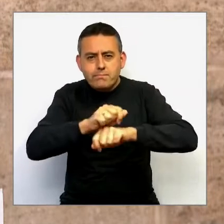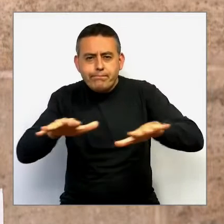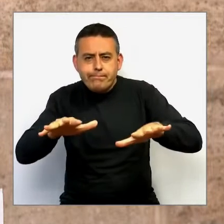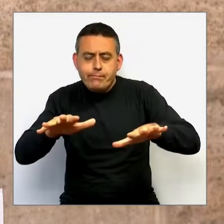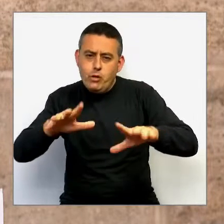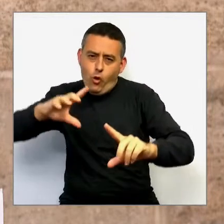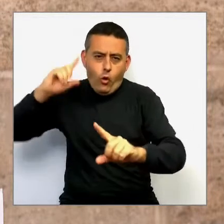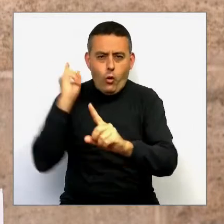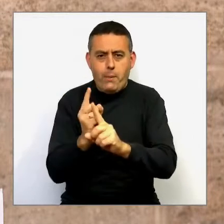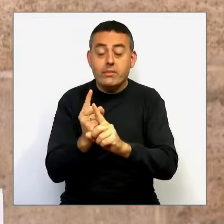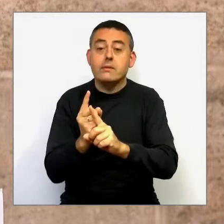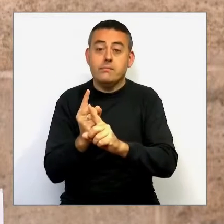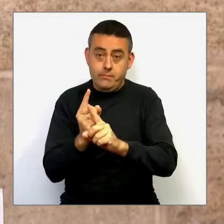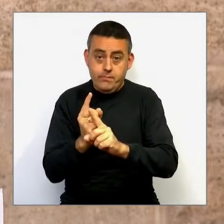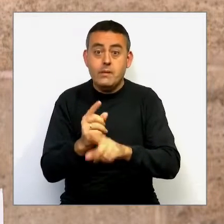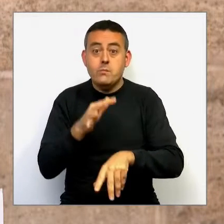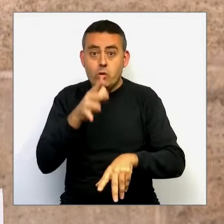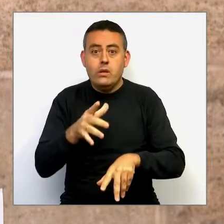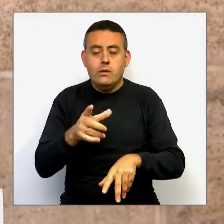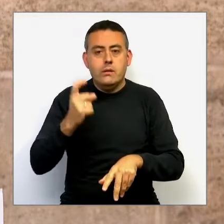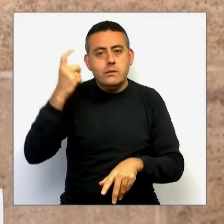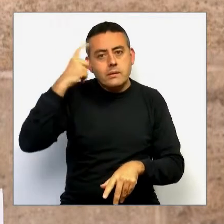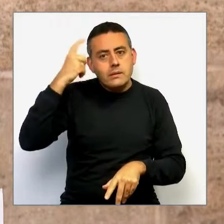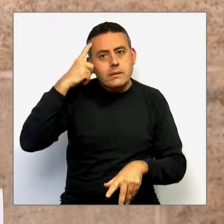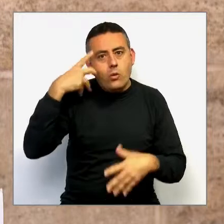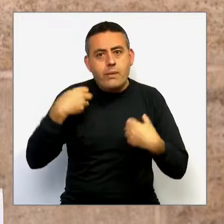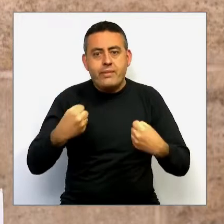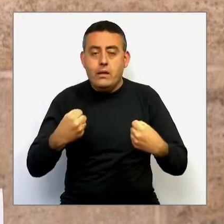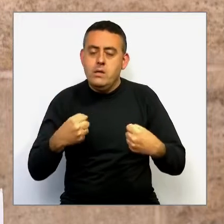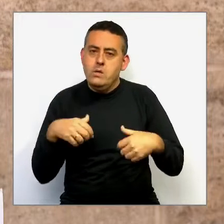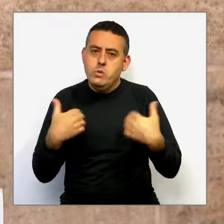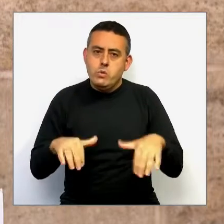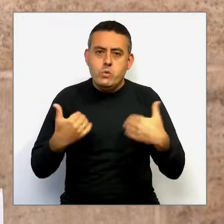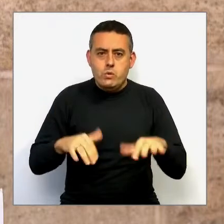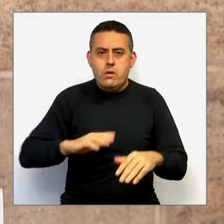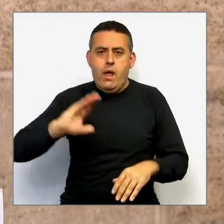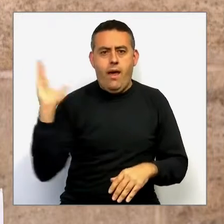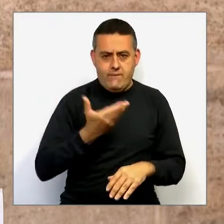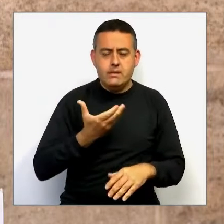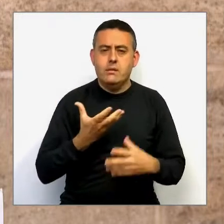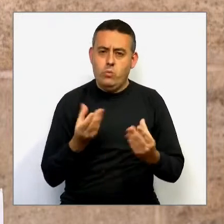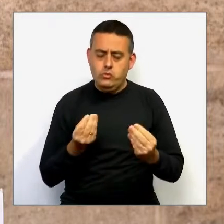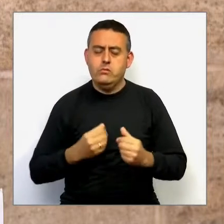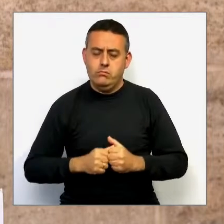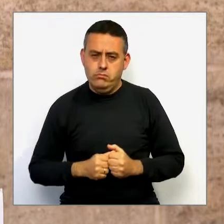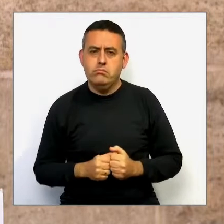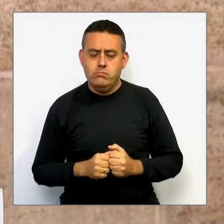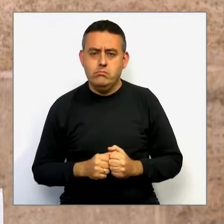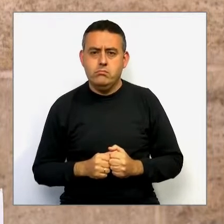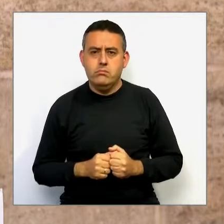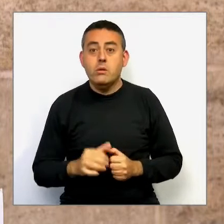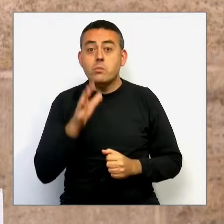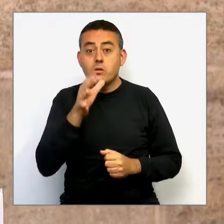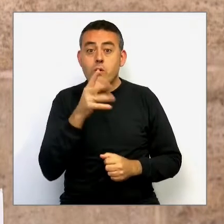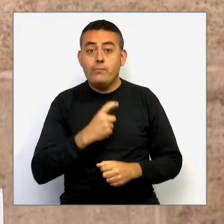està produint una gran desfeta en la salut mental. Eixa epidèmia silenciosa en la salut mental. I per això hem creat